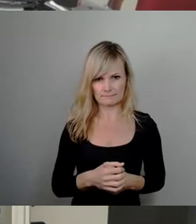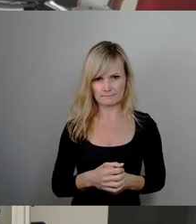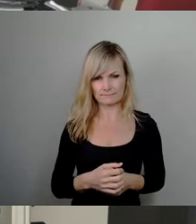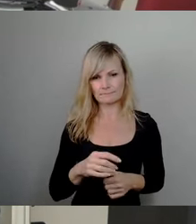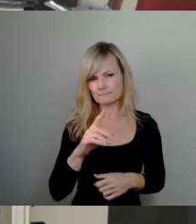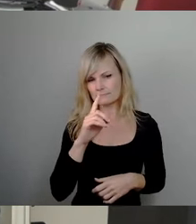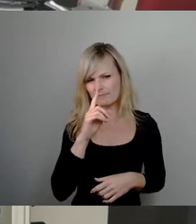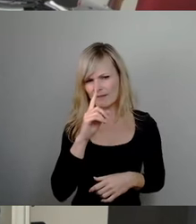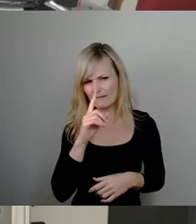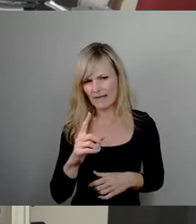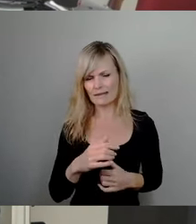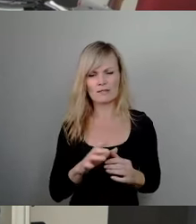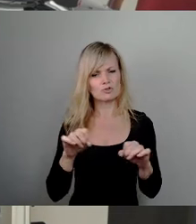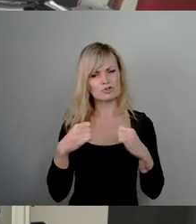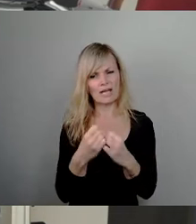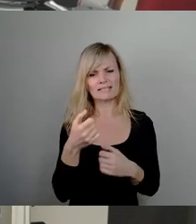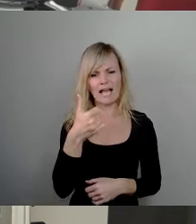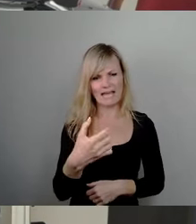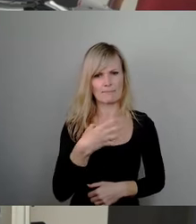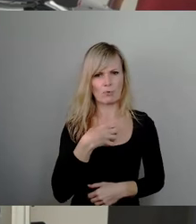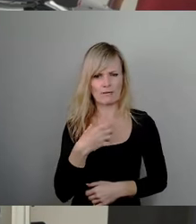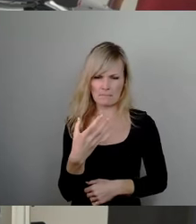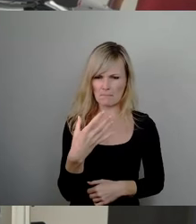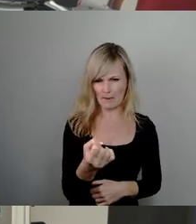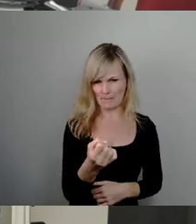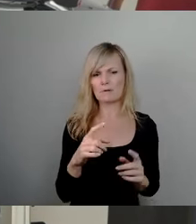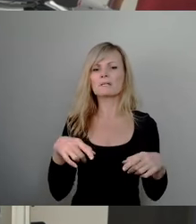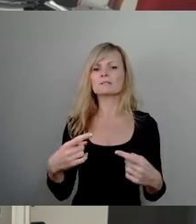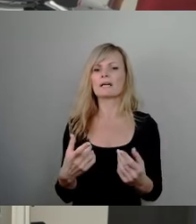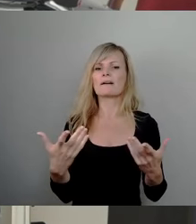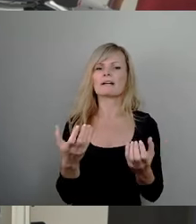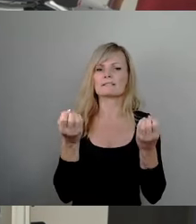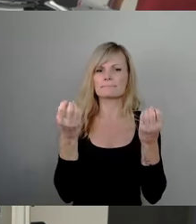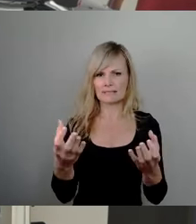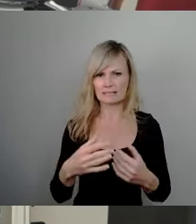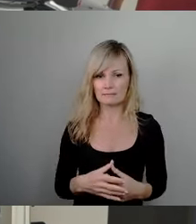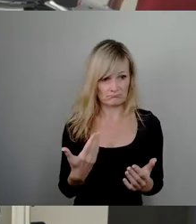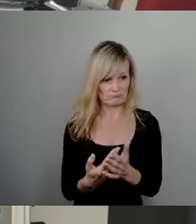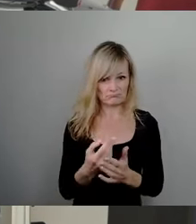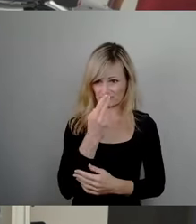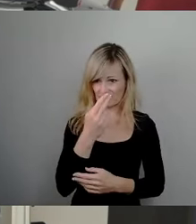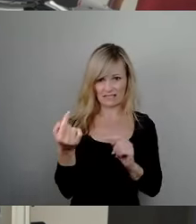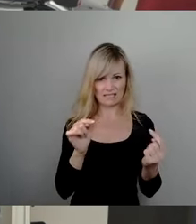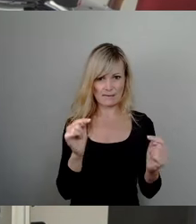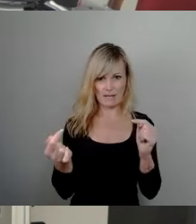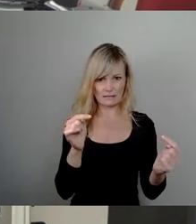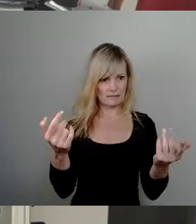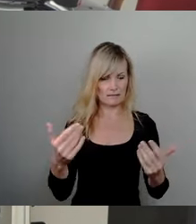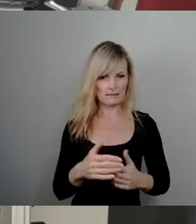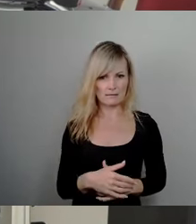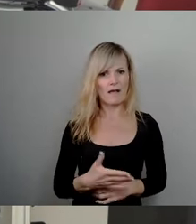angeht, das sehen wir auch bei dieser Debatte, es war doch ein Problem, dass wir die